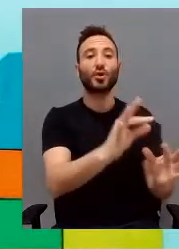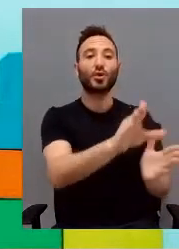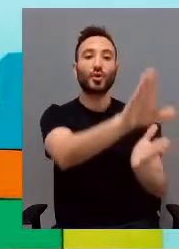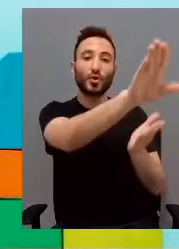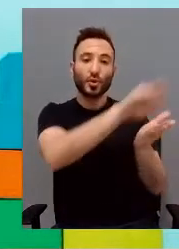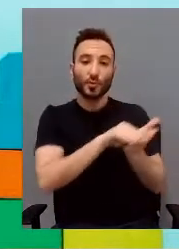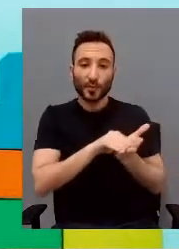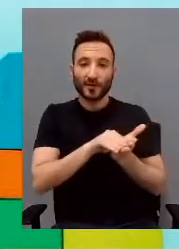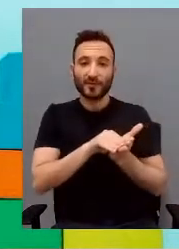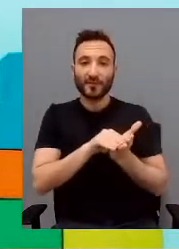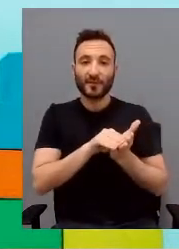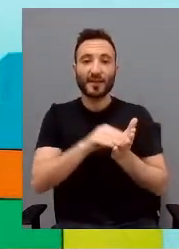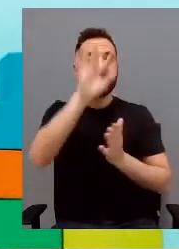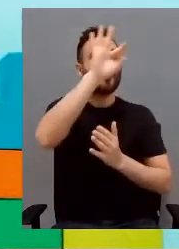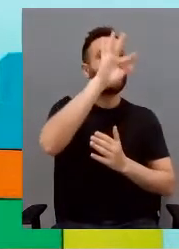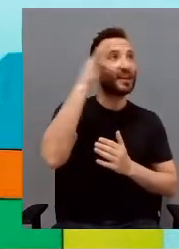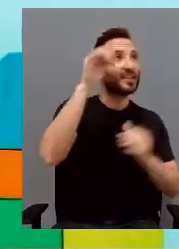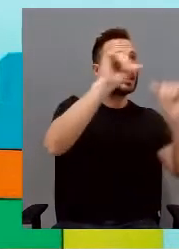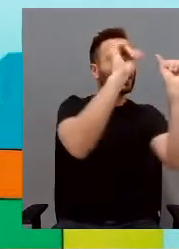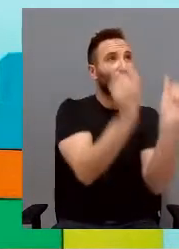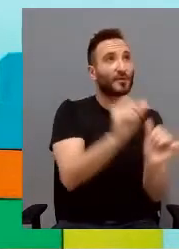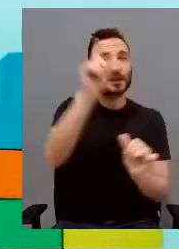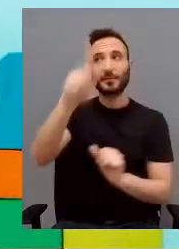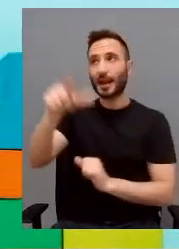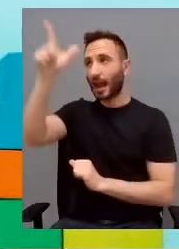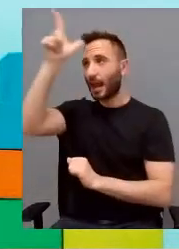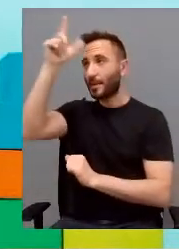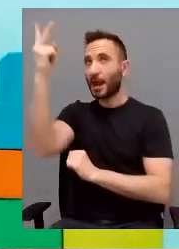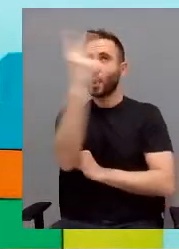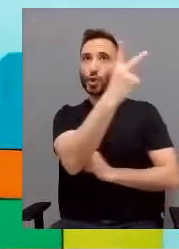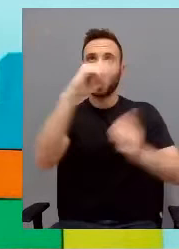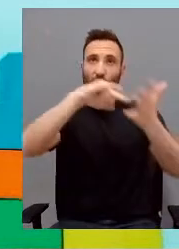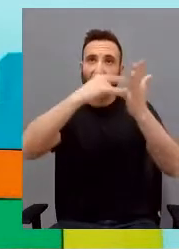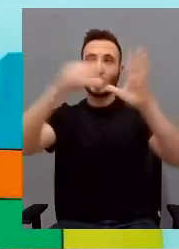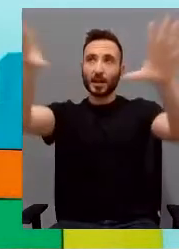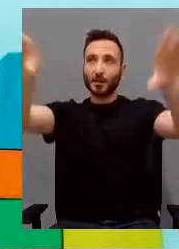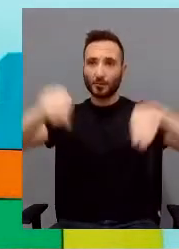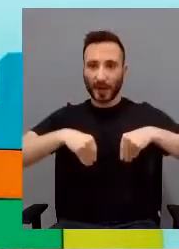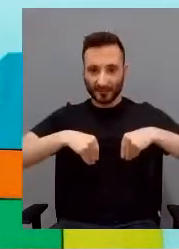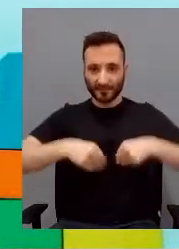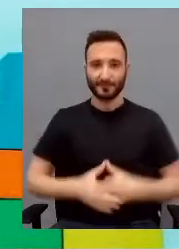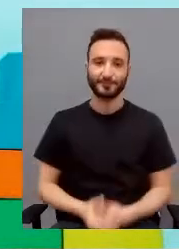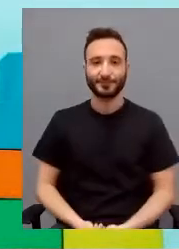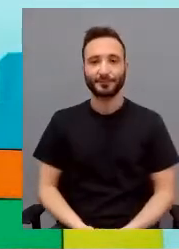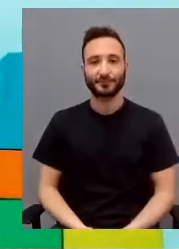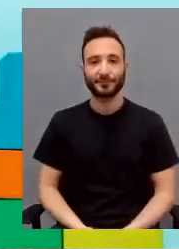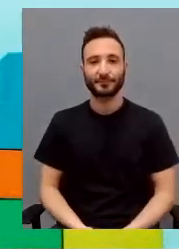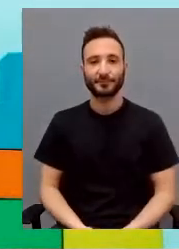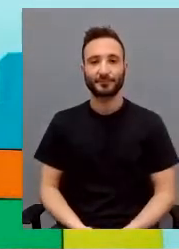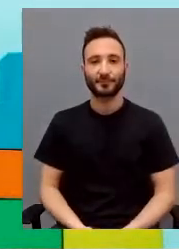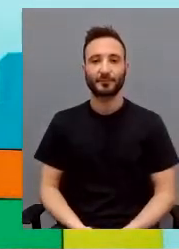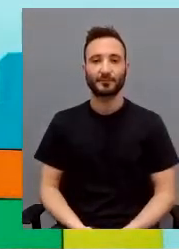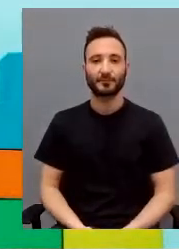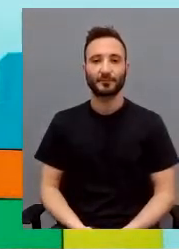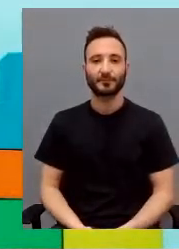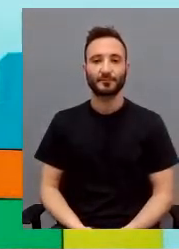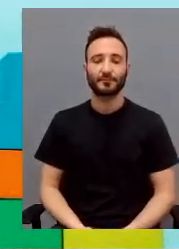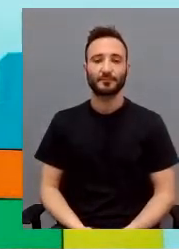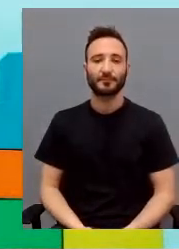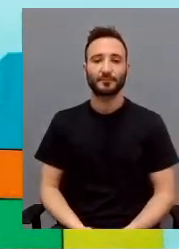francese e alemane. È stata realizzata dalla Fondazione Genitori per Autismo in